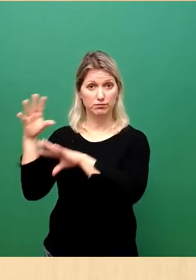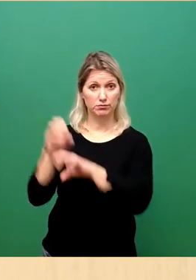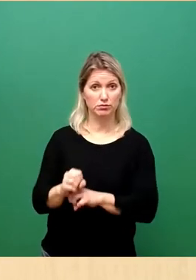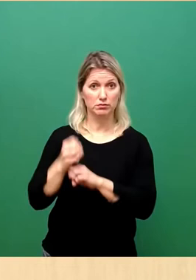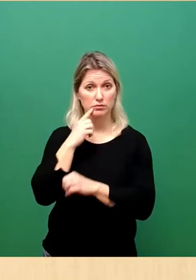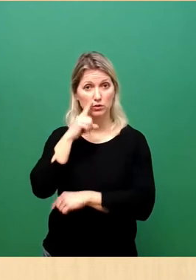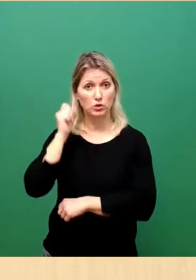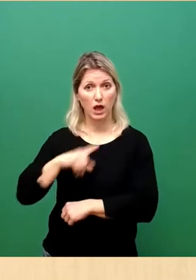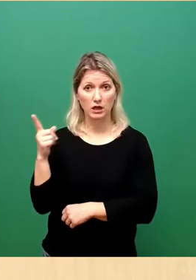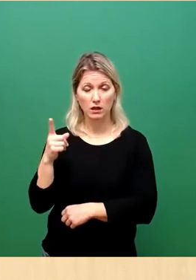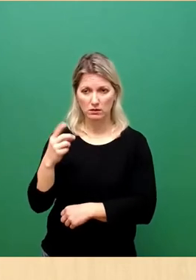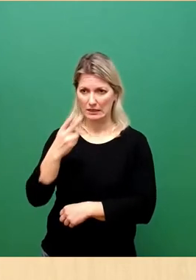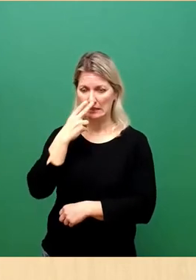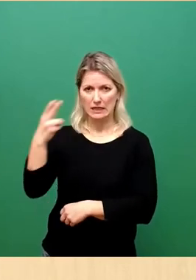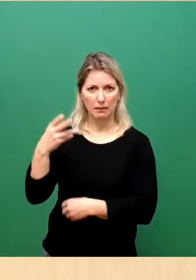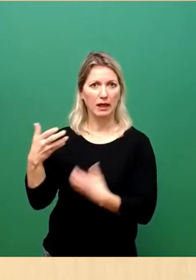Krieges nahegelegt.